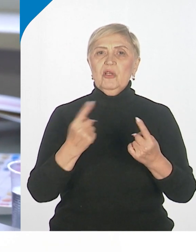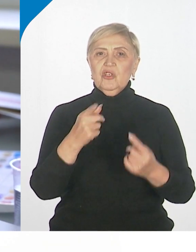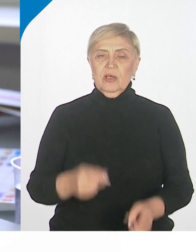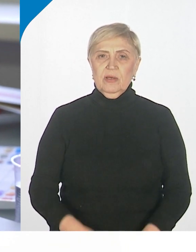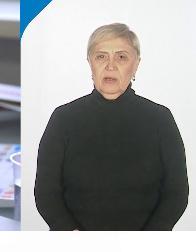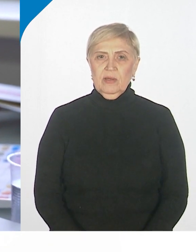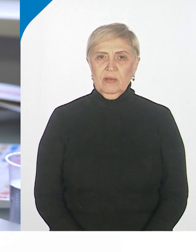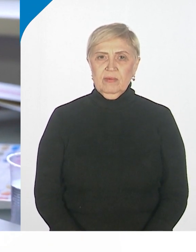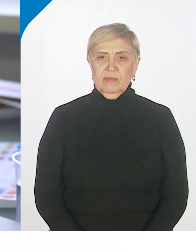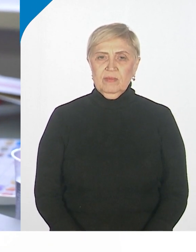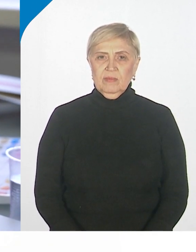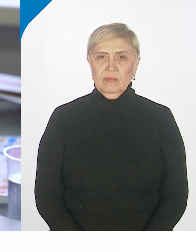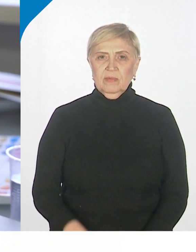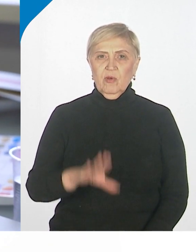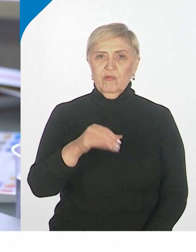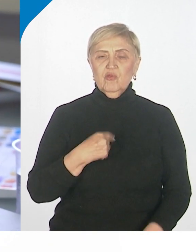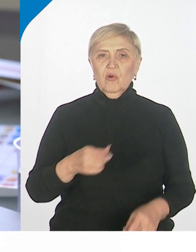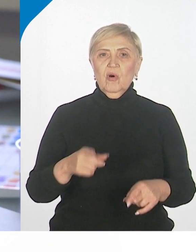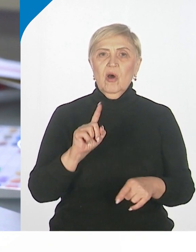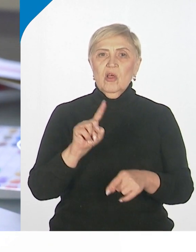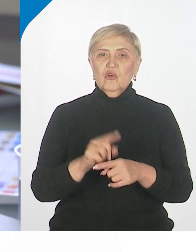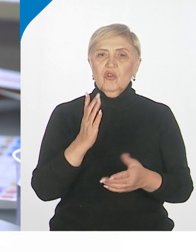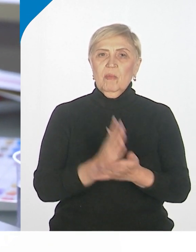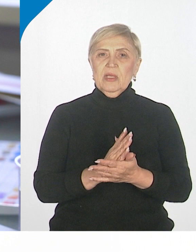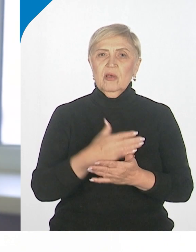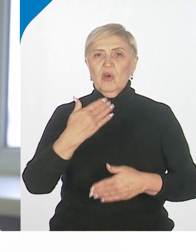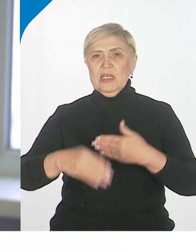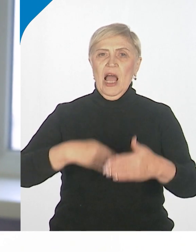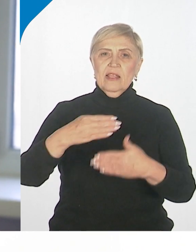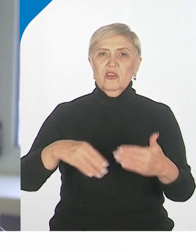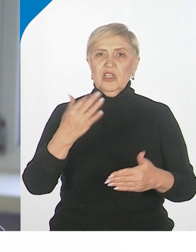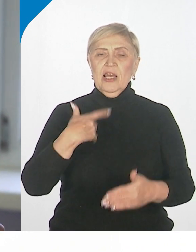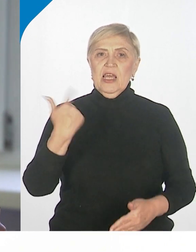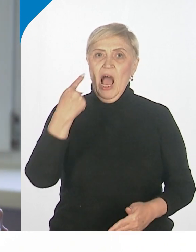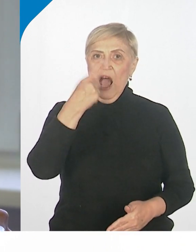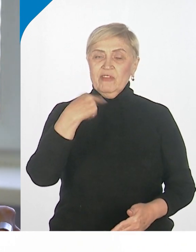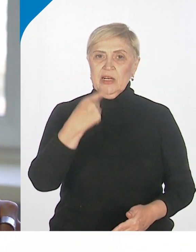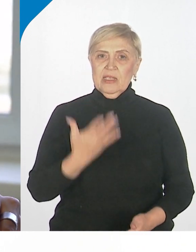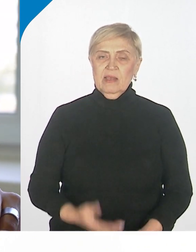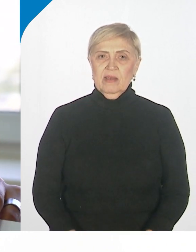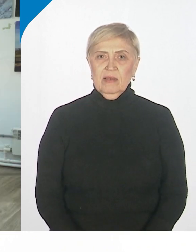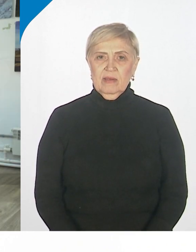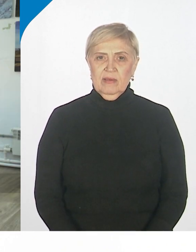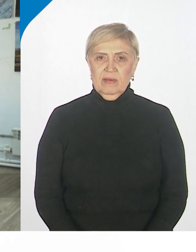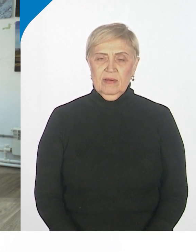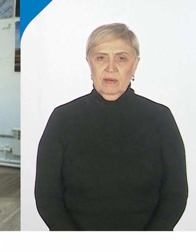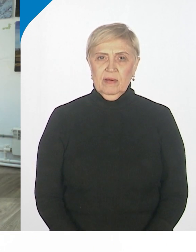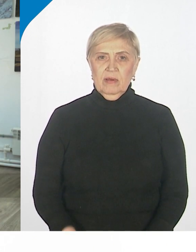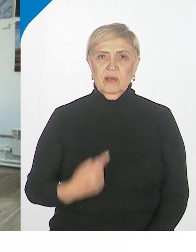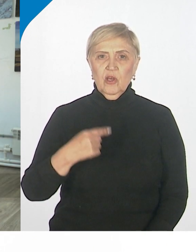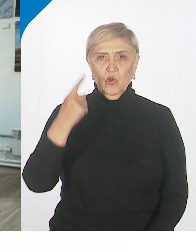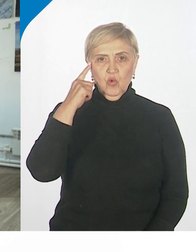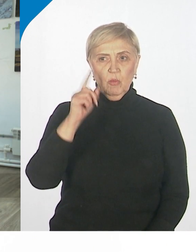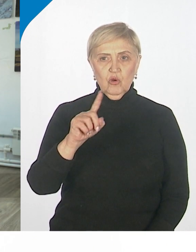Павали есть стиль все должно быть хаотично и авторски не должно быть как у всех я думаю что